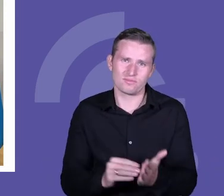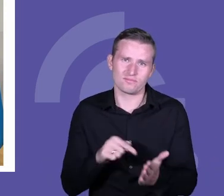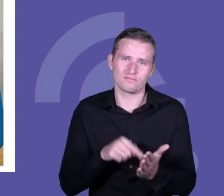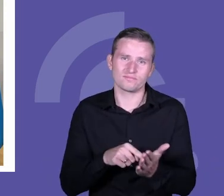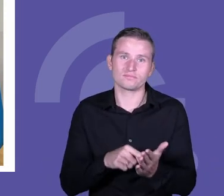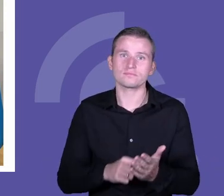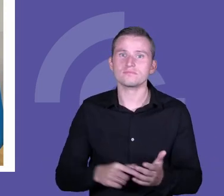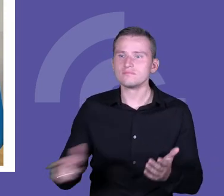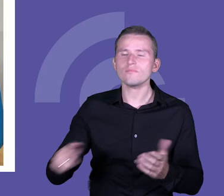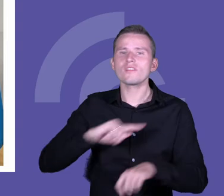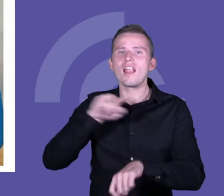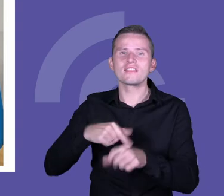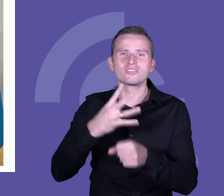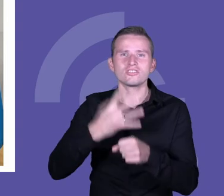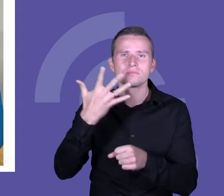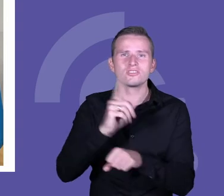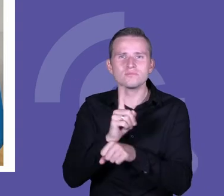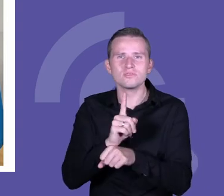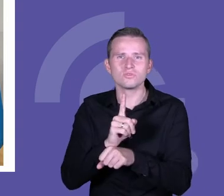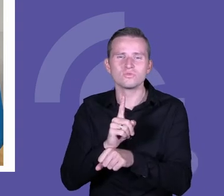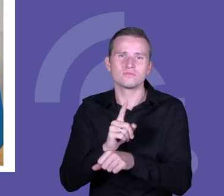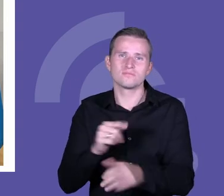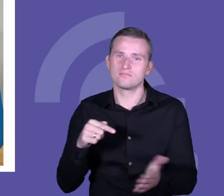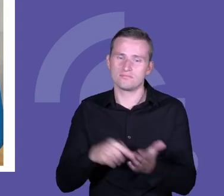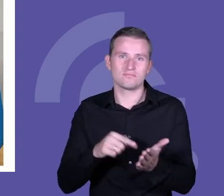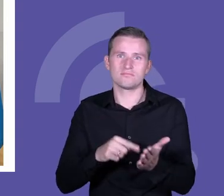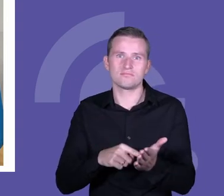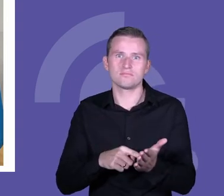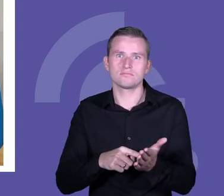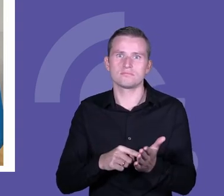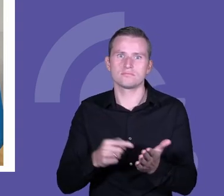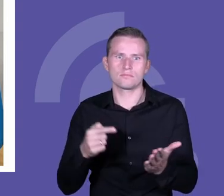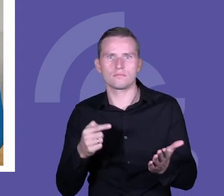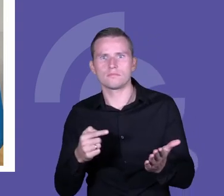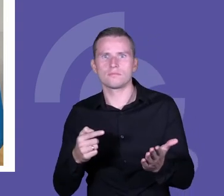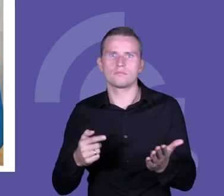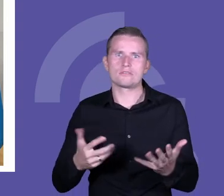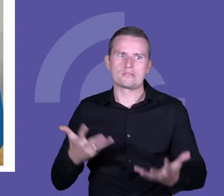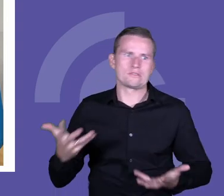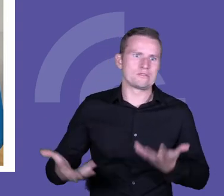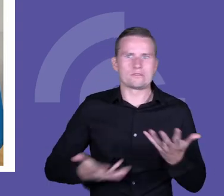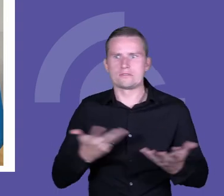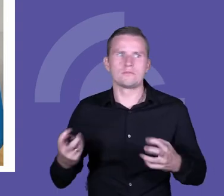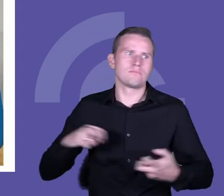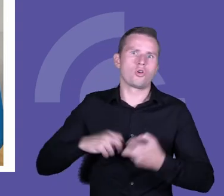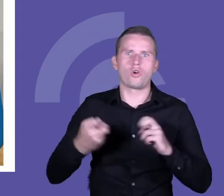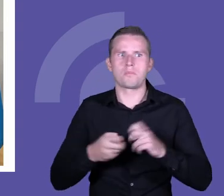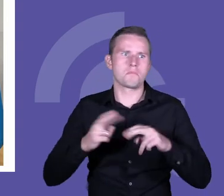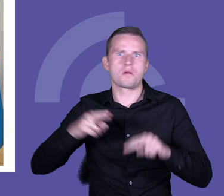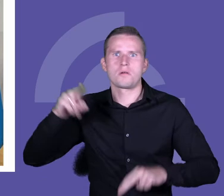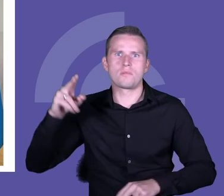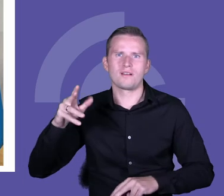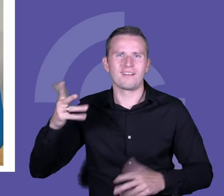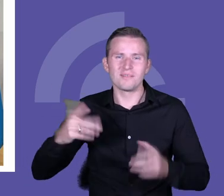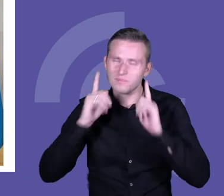45 minut urastają do rangi mega strasznego problemu. Zachęcam, żeby zerknąć, żeby spojrzeć na to, co ja już dzisiaj